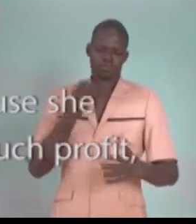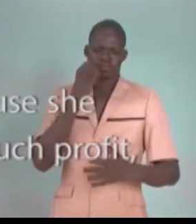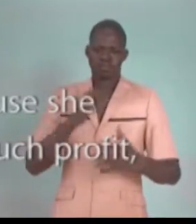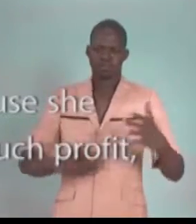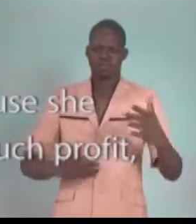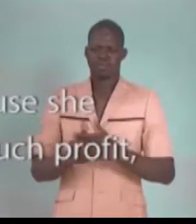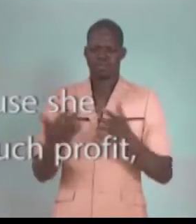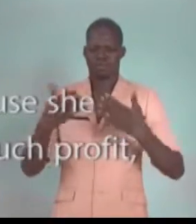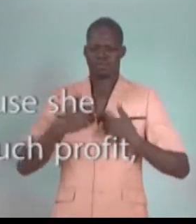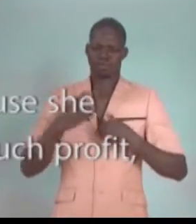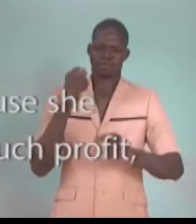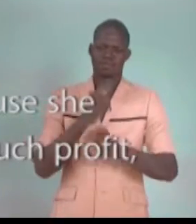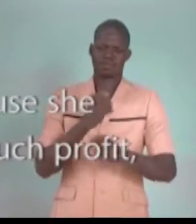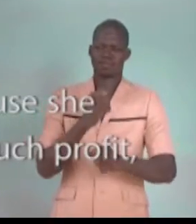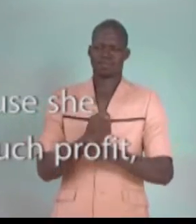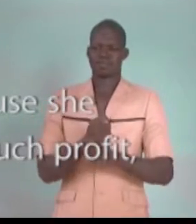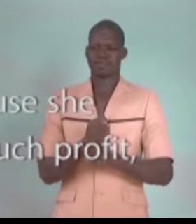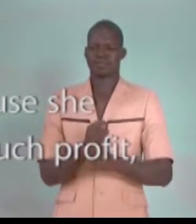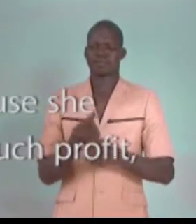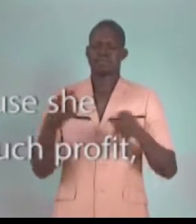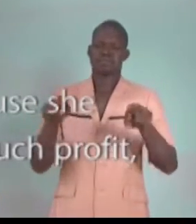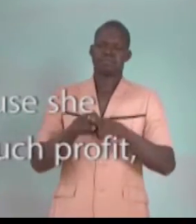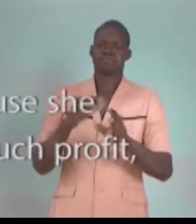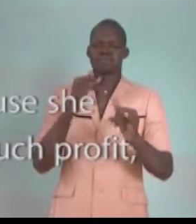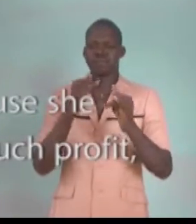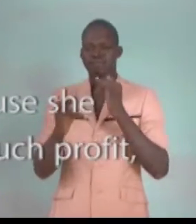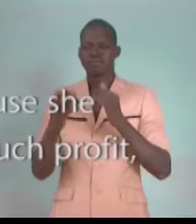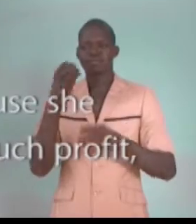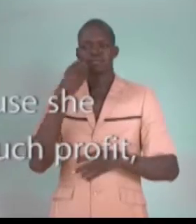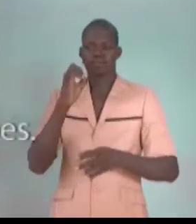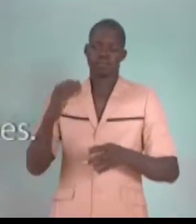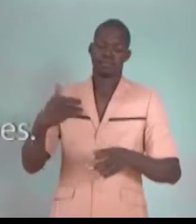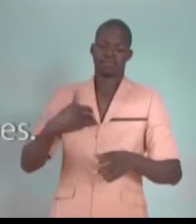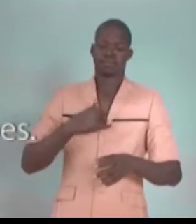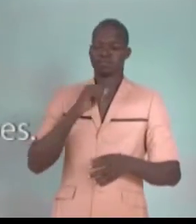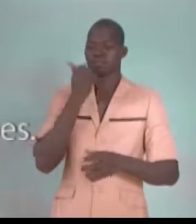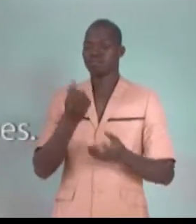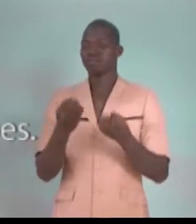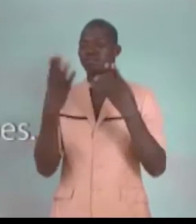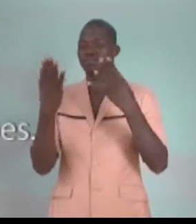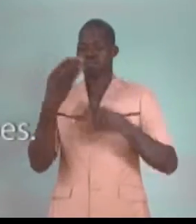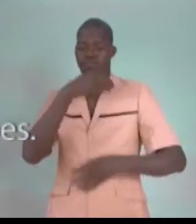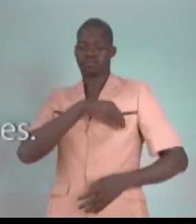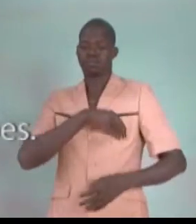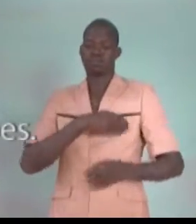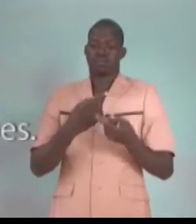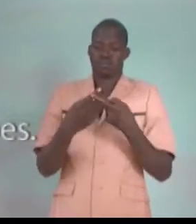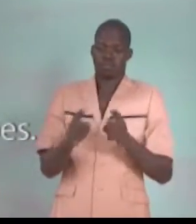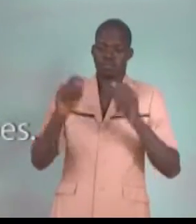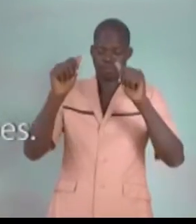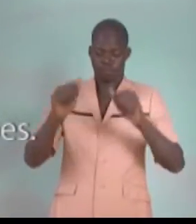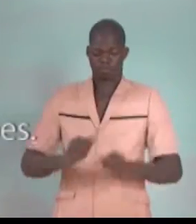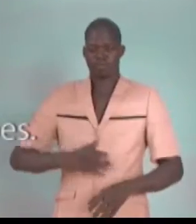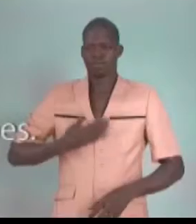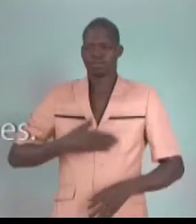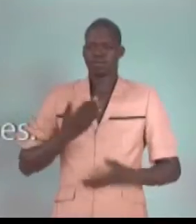à avoir du travail, même si elle ne fait pas beaucoup de bénéfices. Au moins, elle peut se